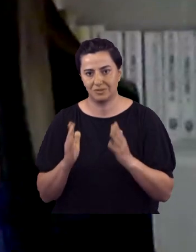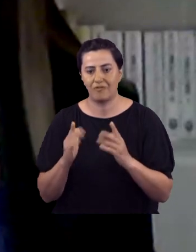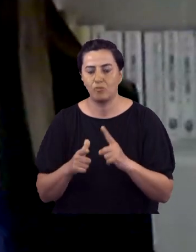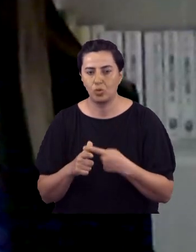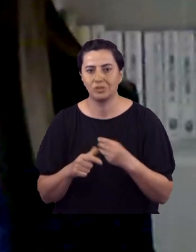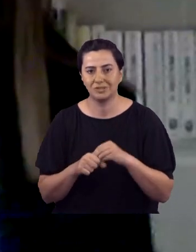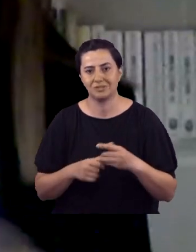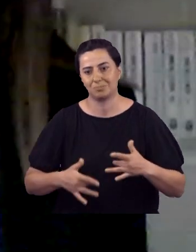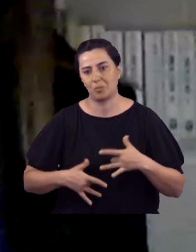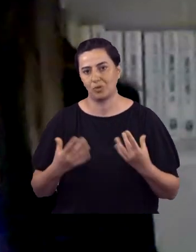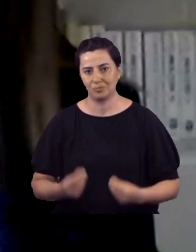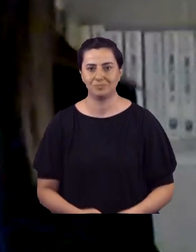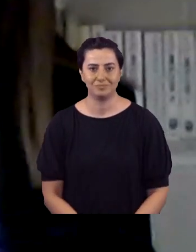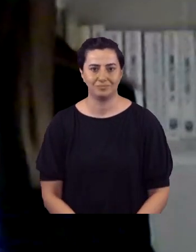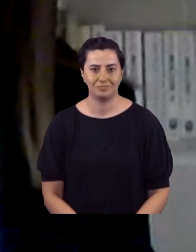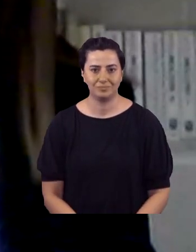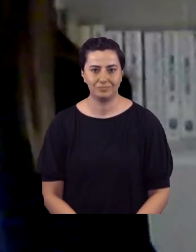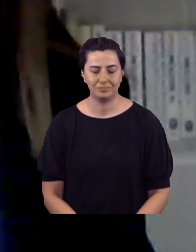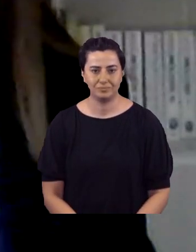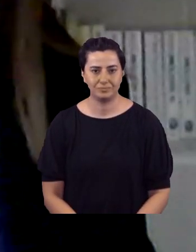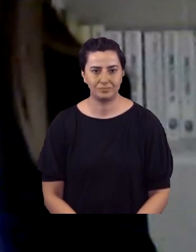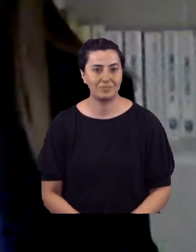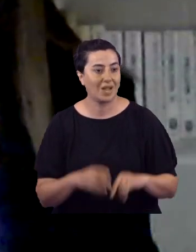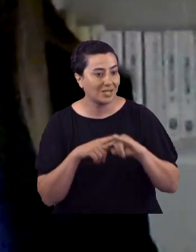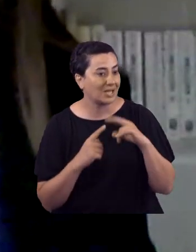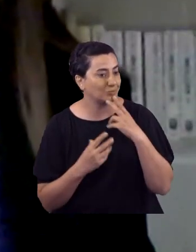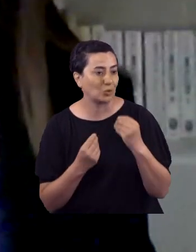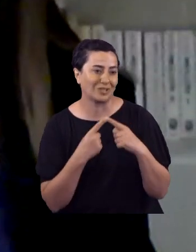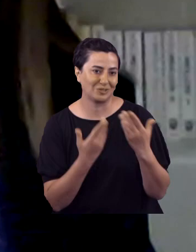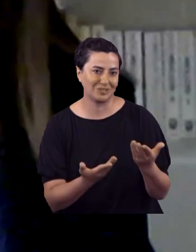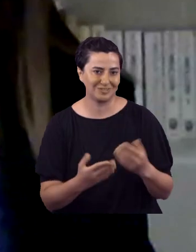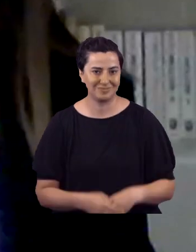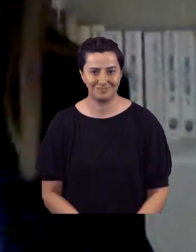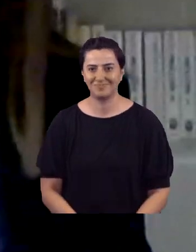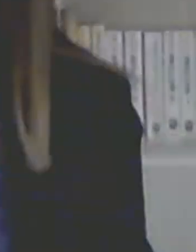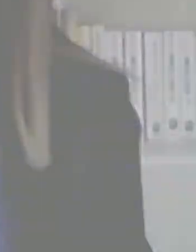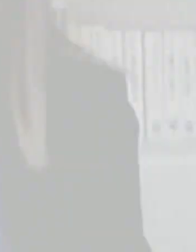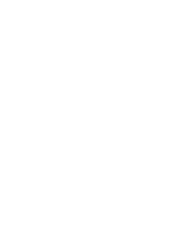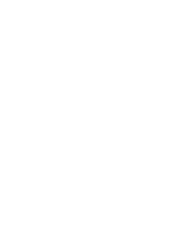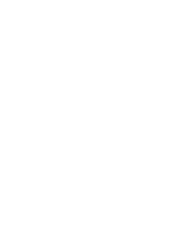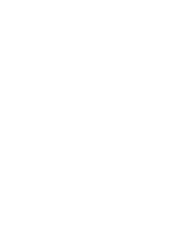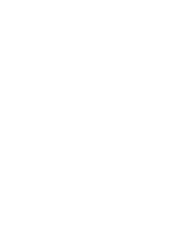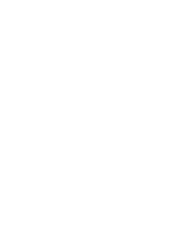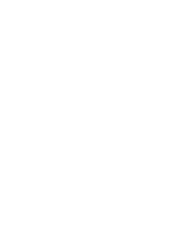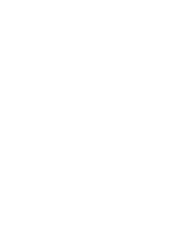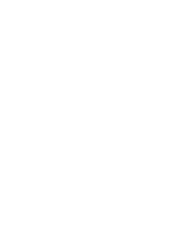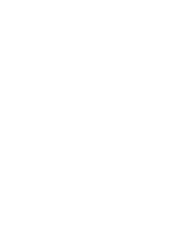arasında yer almaktan da mutluluk duyuyoruz. Hatice Hanım çok çok çok teşekkür ediyoruz. Ben çok teşekkür ediyorum.